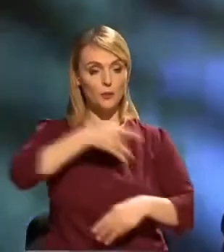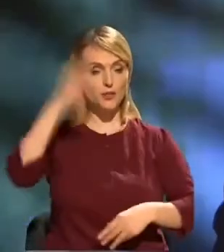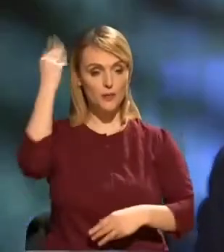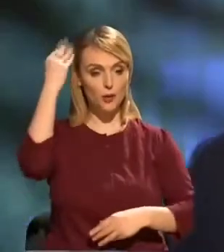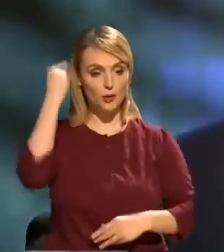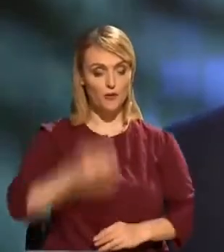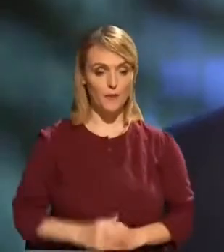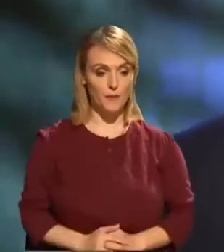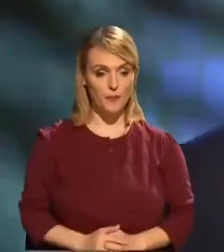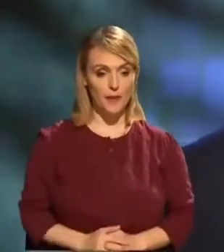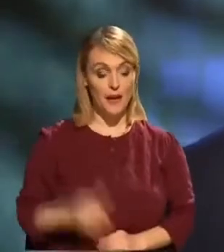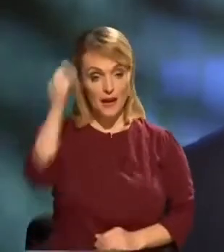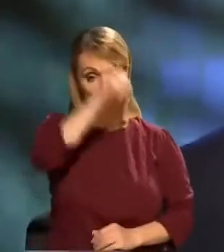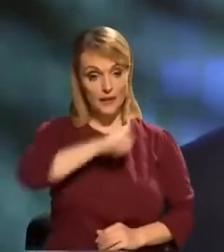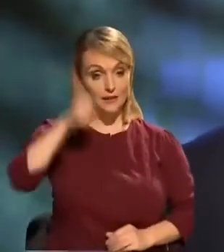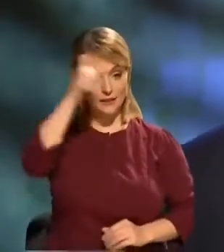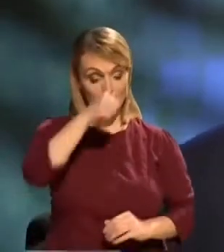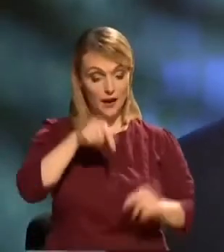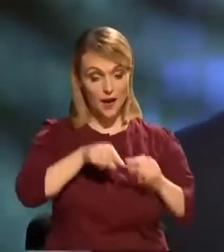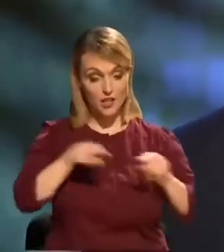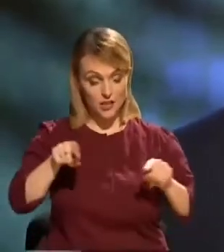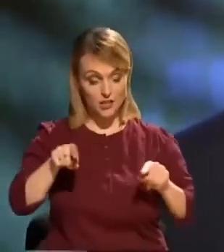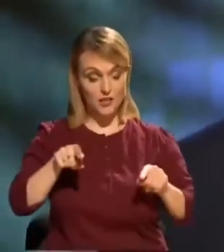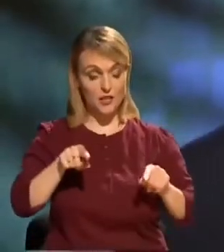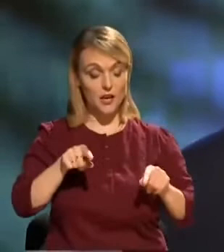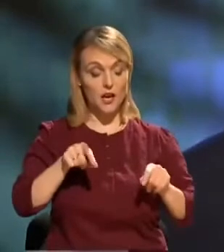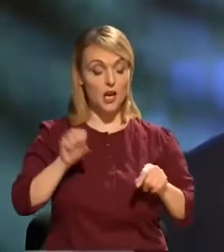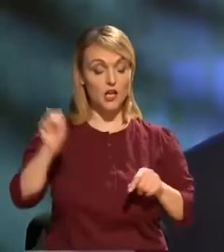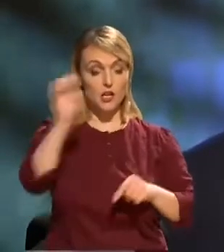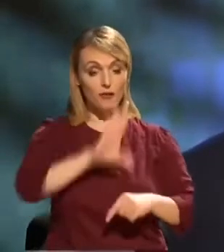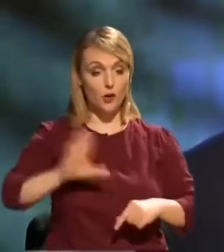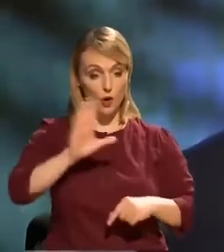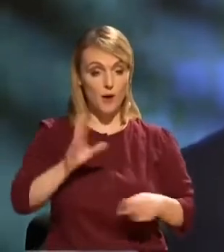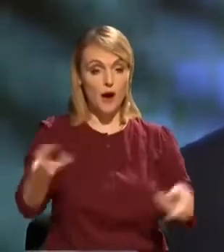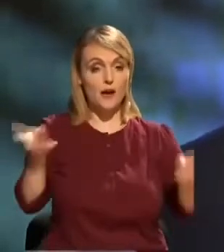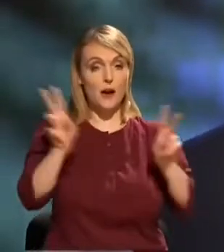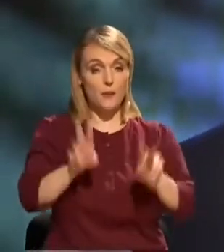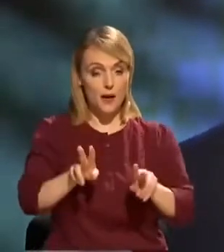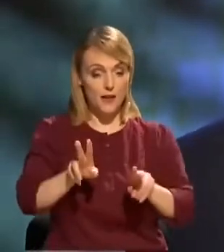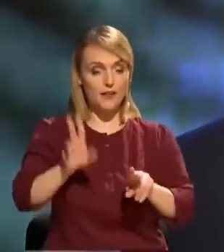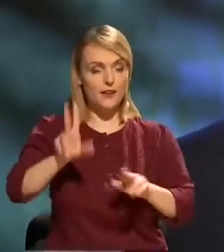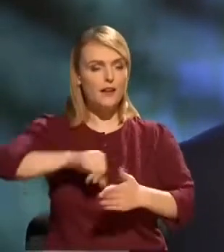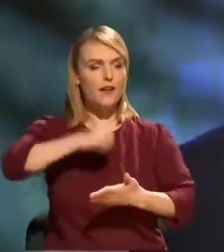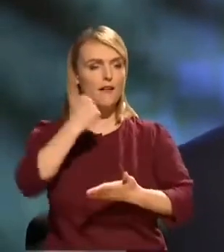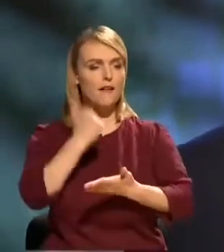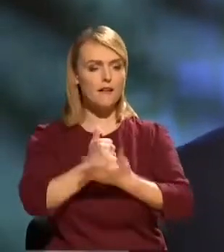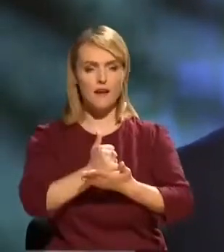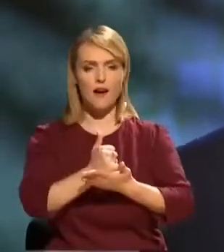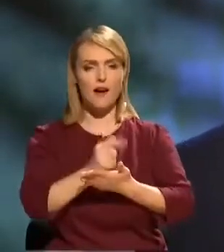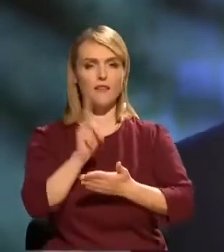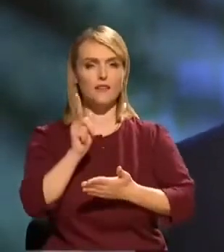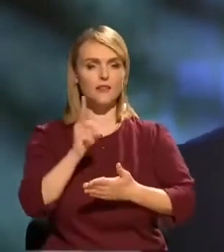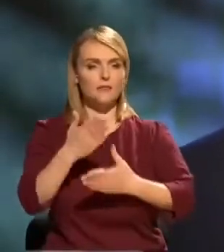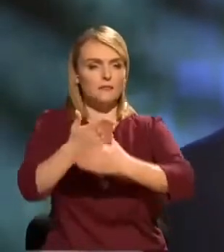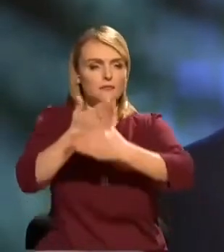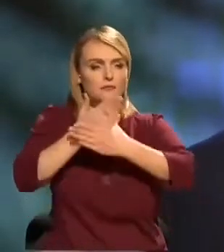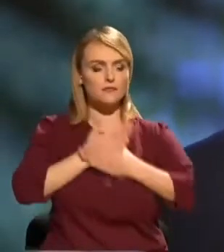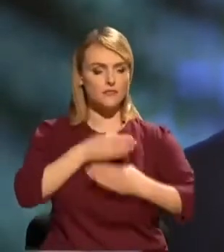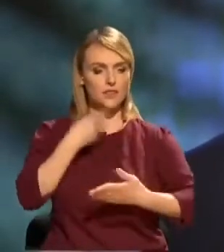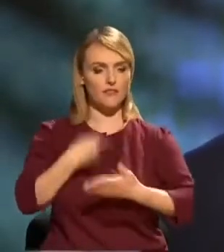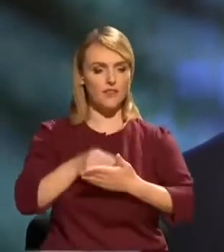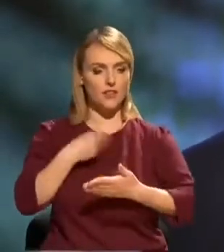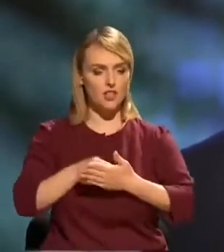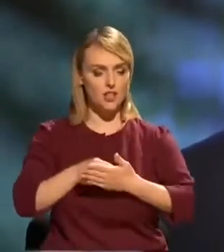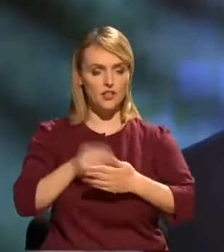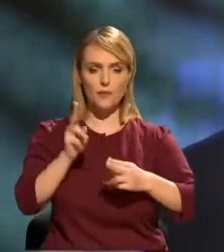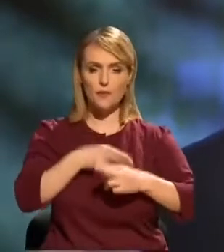Între ani, între timp, Uniunea Europeană rămâne a fi liderul suprem la capitolul asistență financiară,